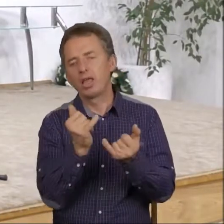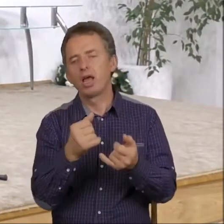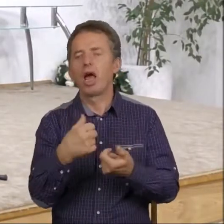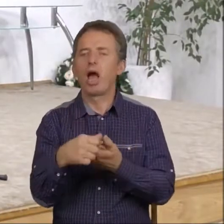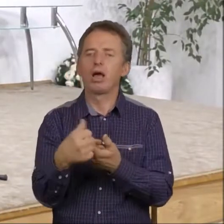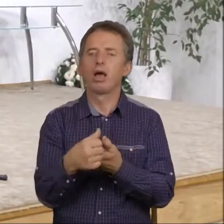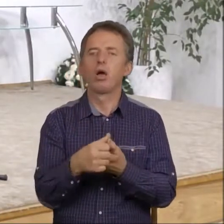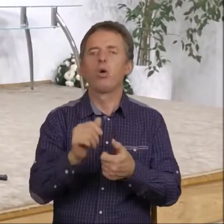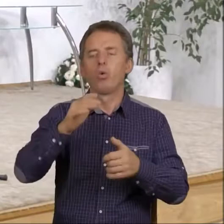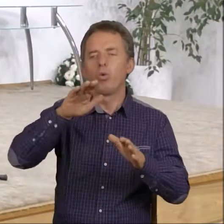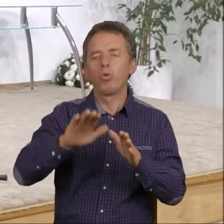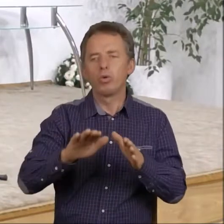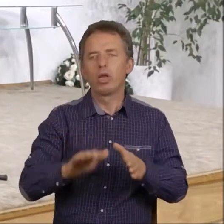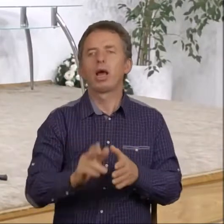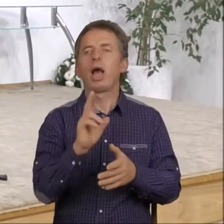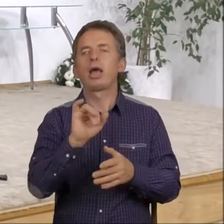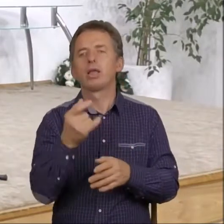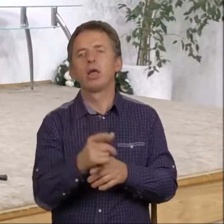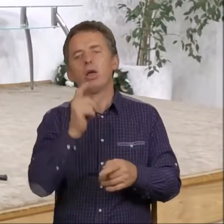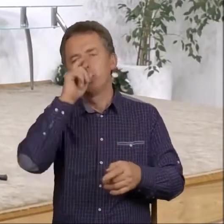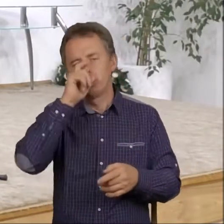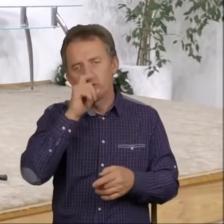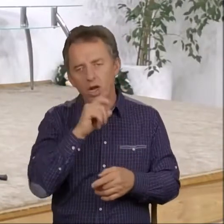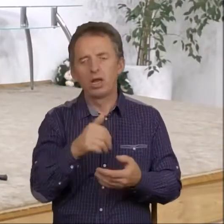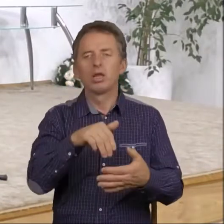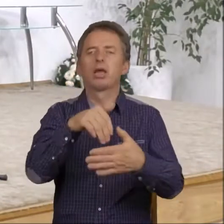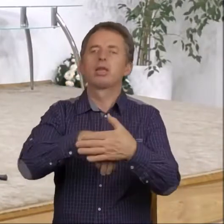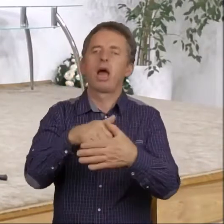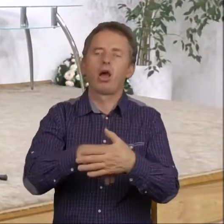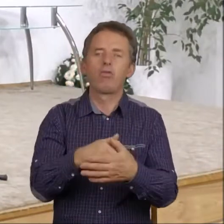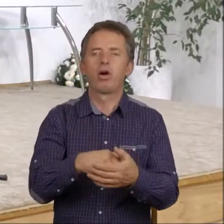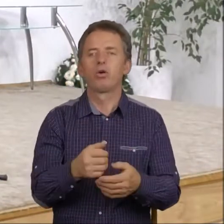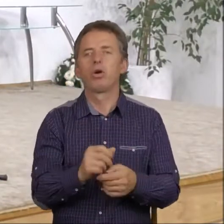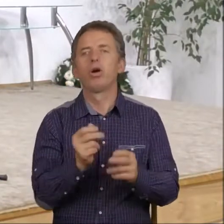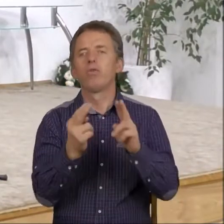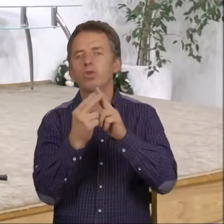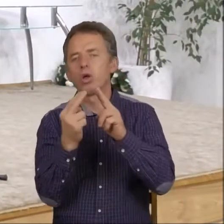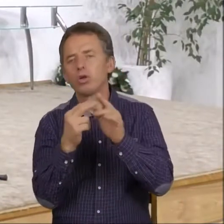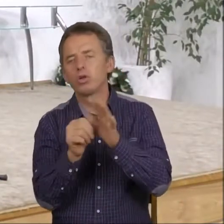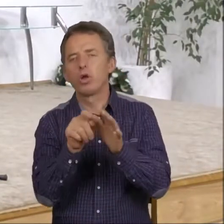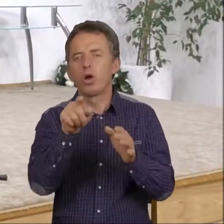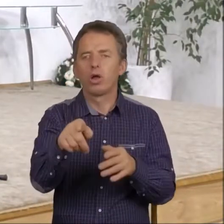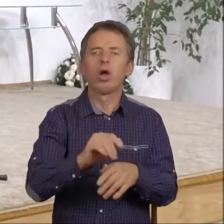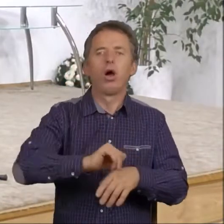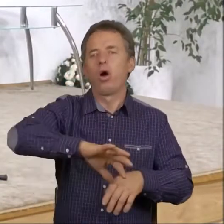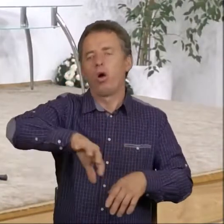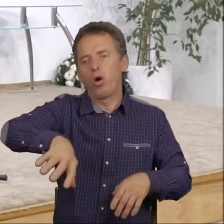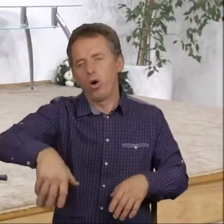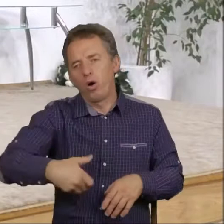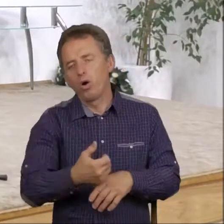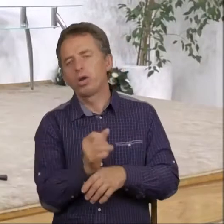ubliżył Kainowi, albo źle się zachował w stosunku do niego, że go okradł,